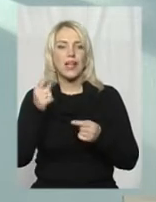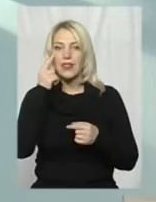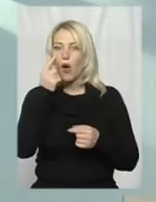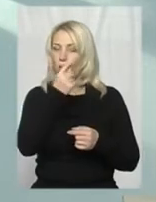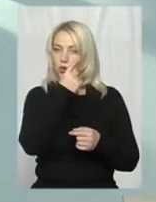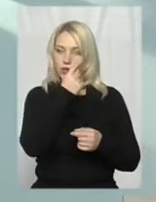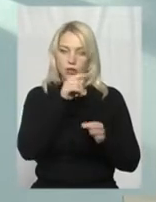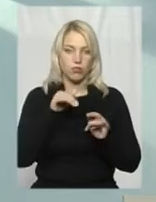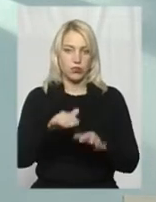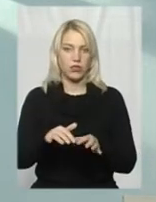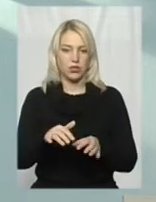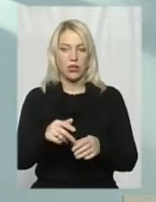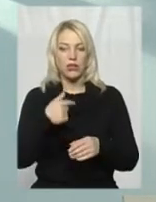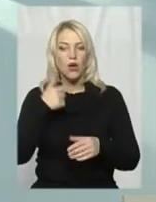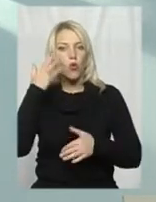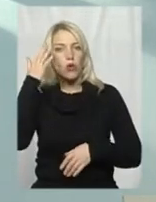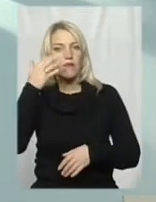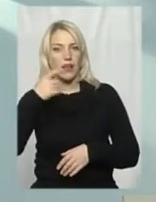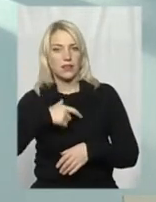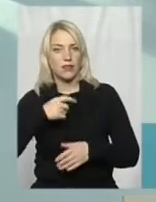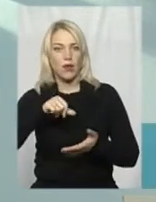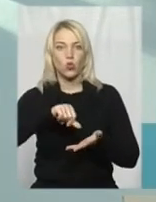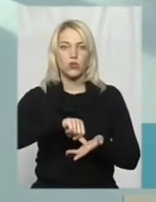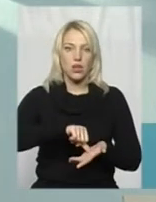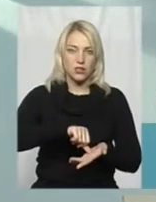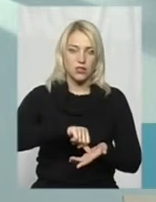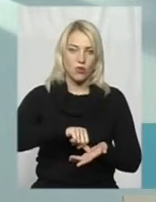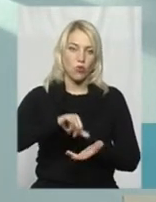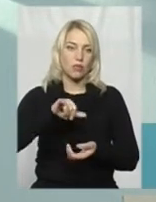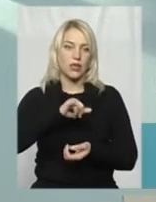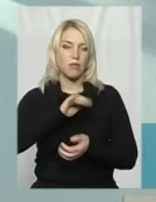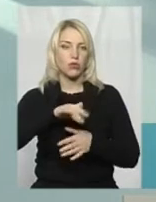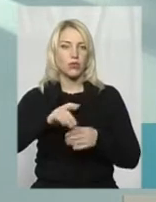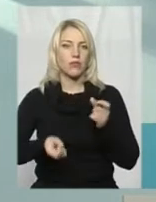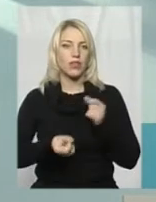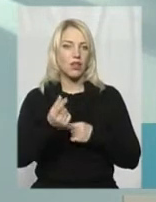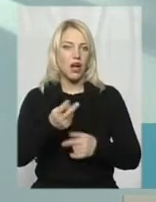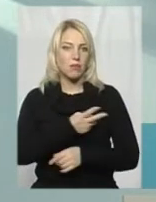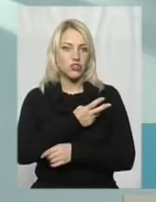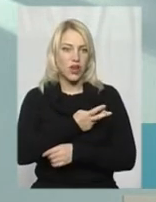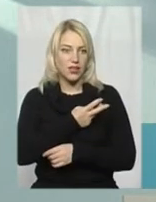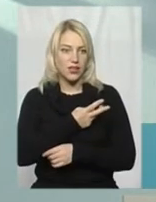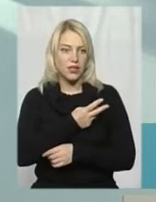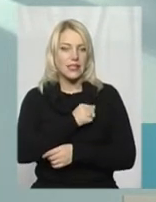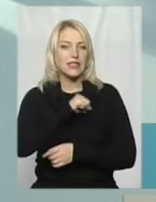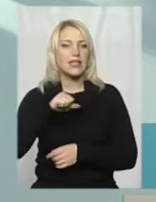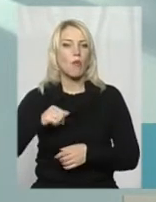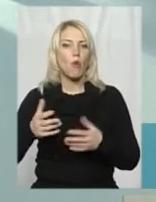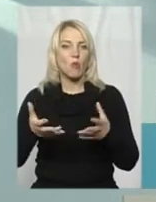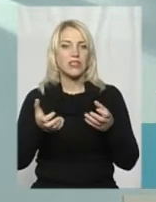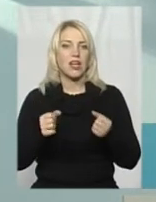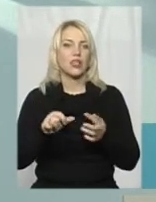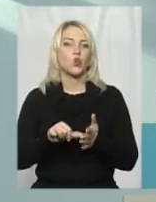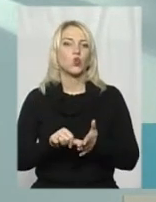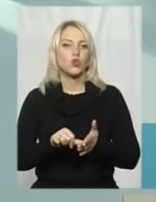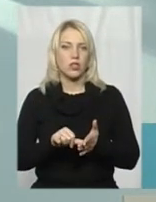уявляєш себе і учасником. Потім виникає бажання самому взяти участь.